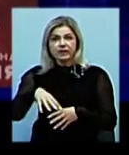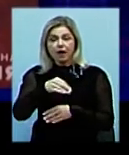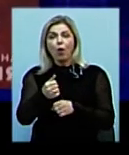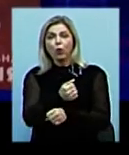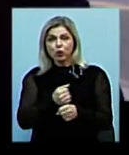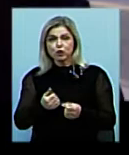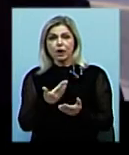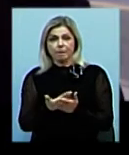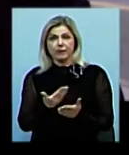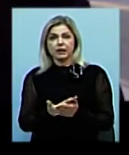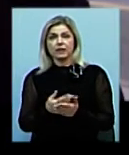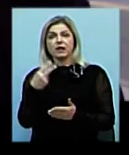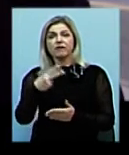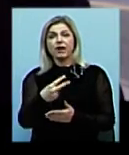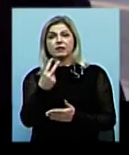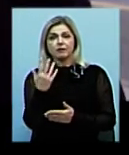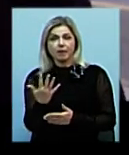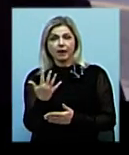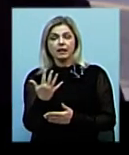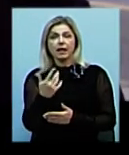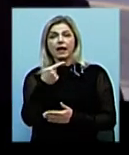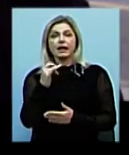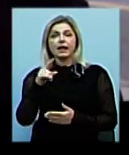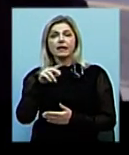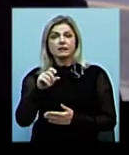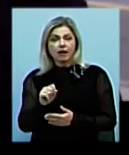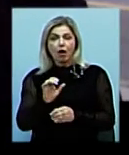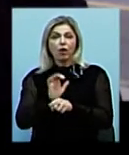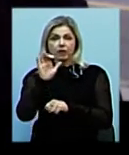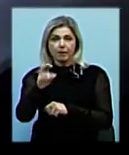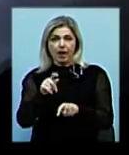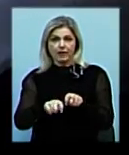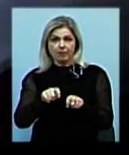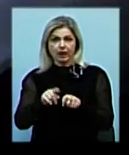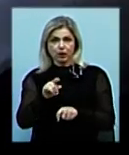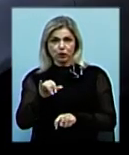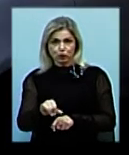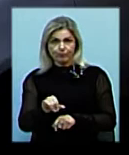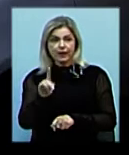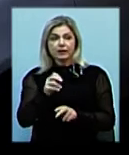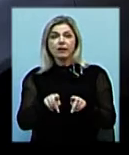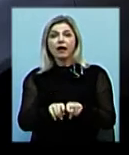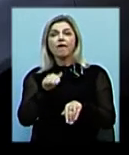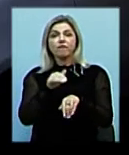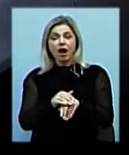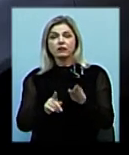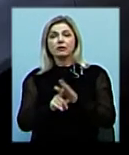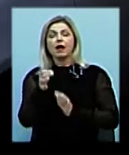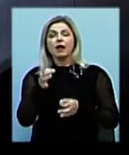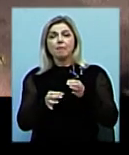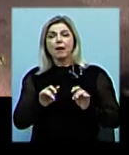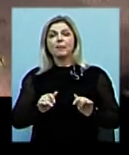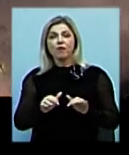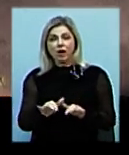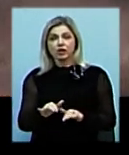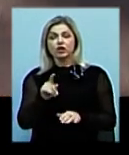також близько 25 гільз направлені на експертизу. За вказаним фактом, розпочато кримінальне